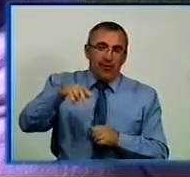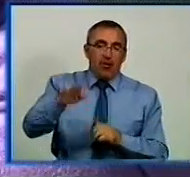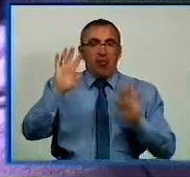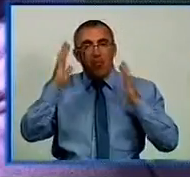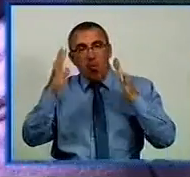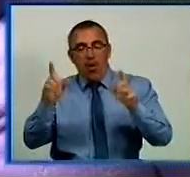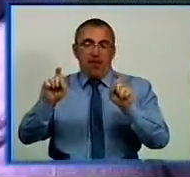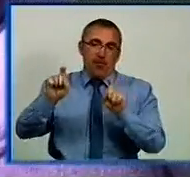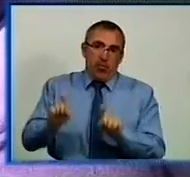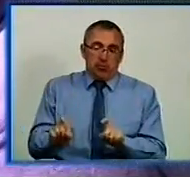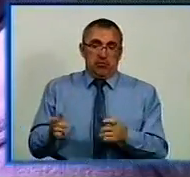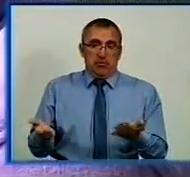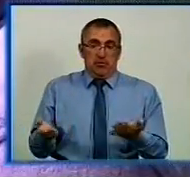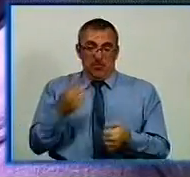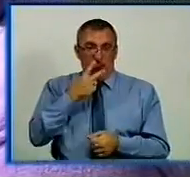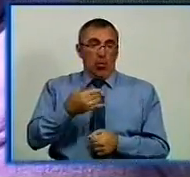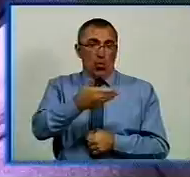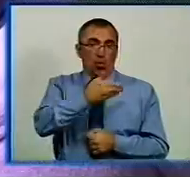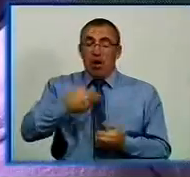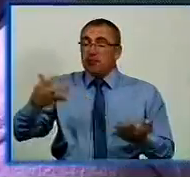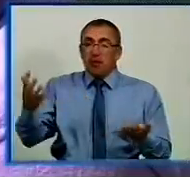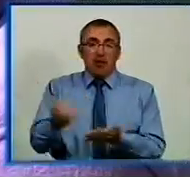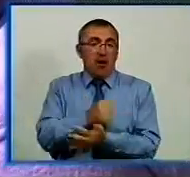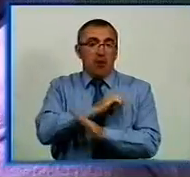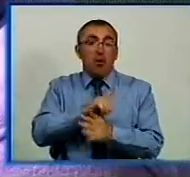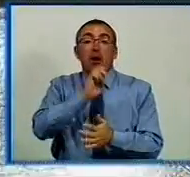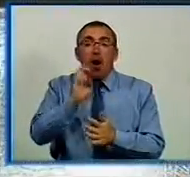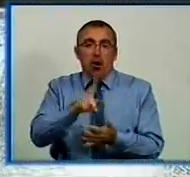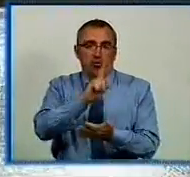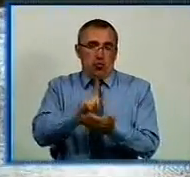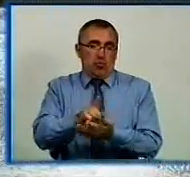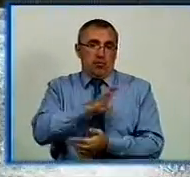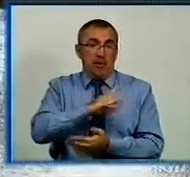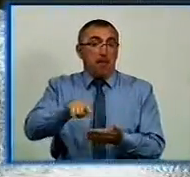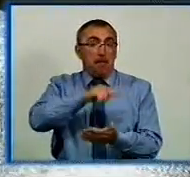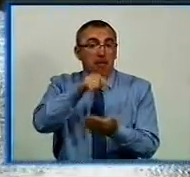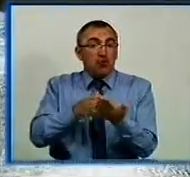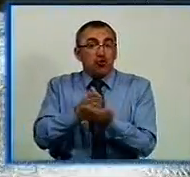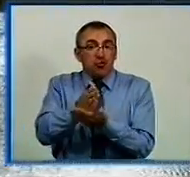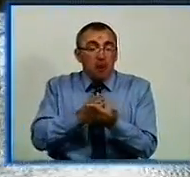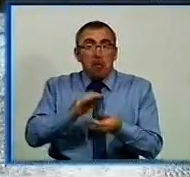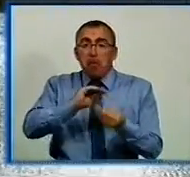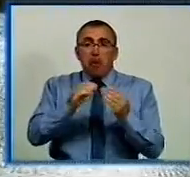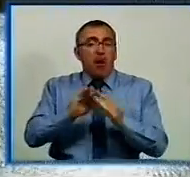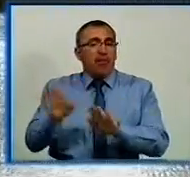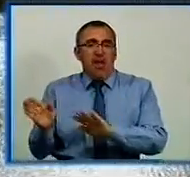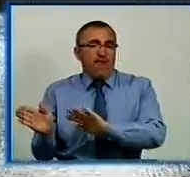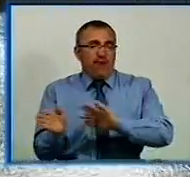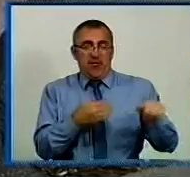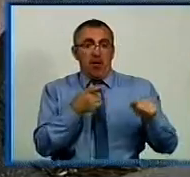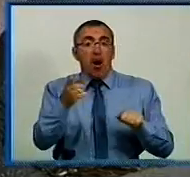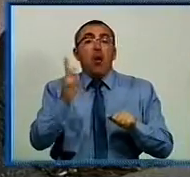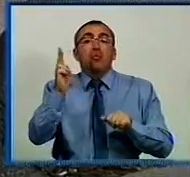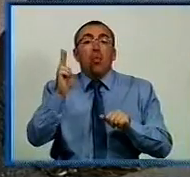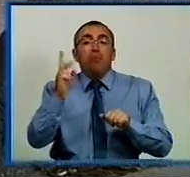посидіти. Ну, а бачите, в нас не виходить так, як воно має бути. Міські чиновники проблему не відкидали, на чиєму балансі